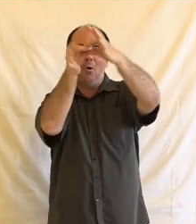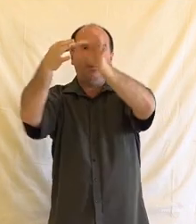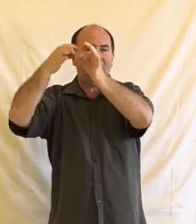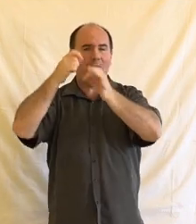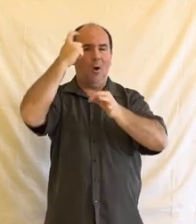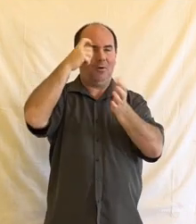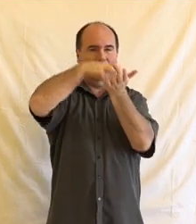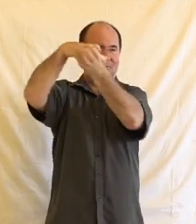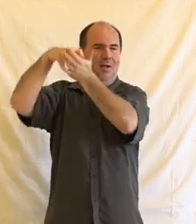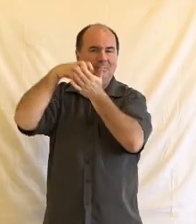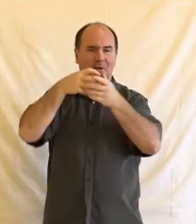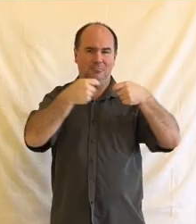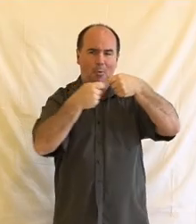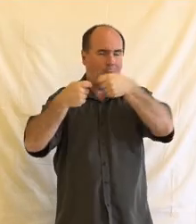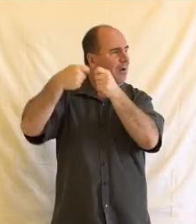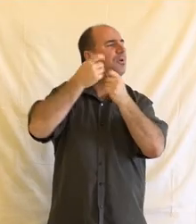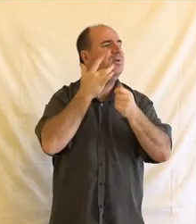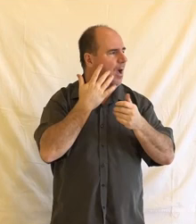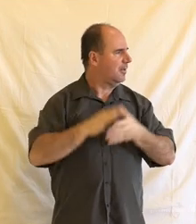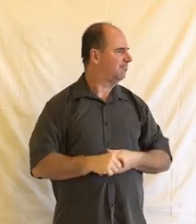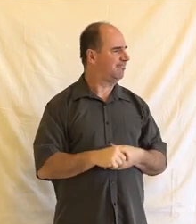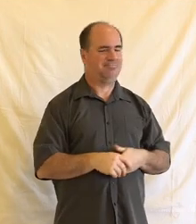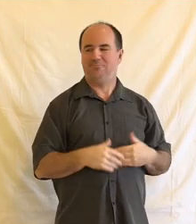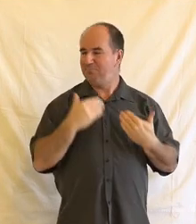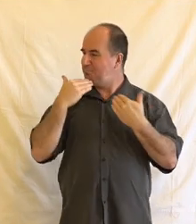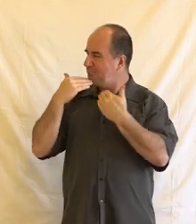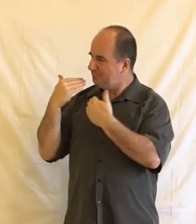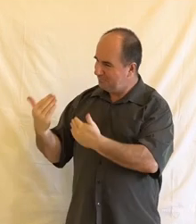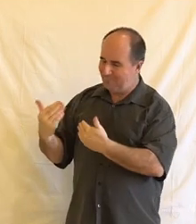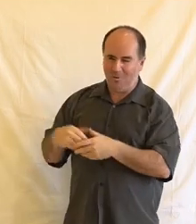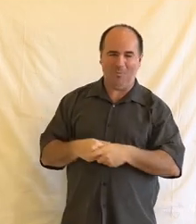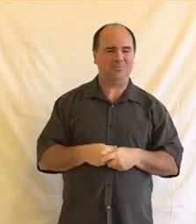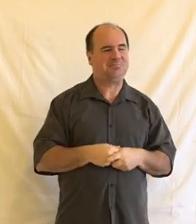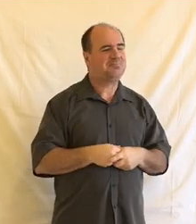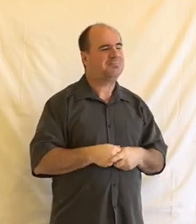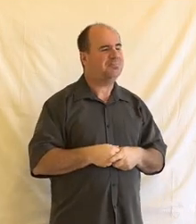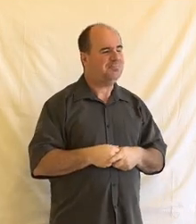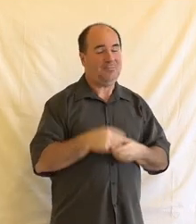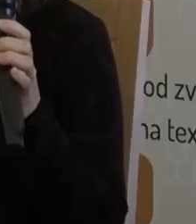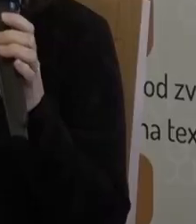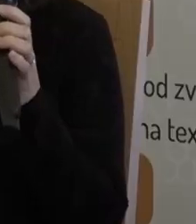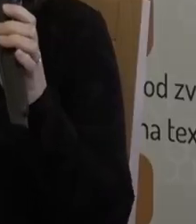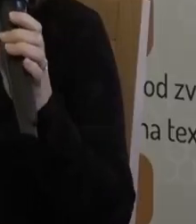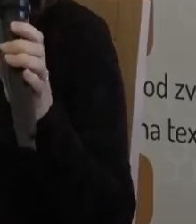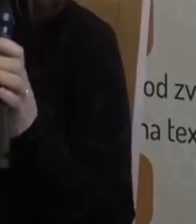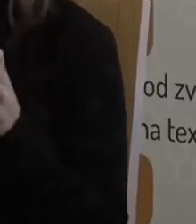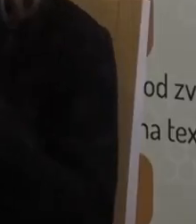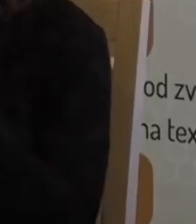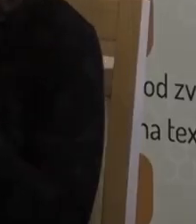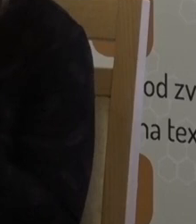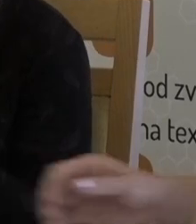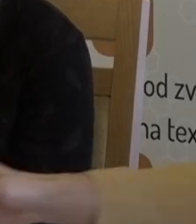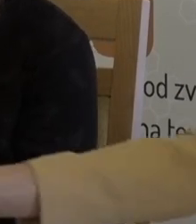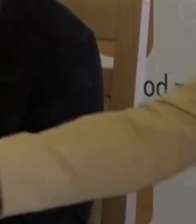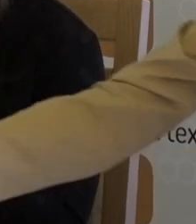Deset minut je vašich. Děkuji moc za milé uvítání i za ten úvod a za ten úvodní dotaz.